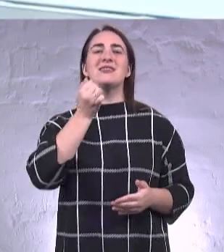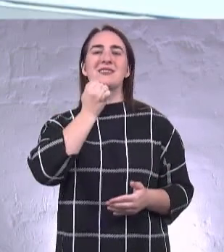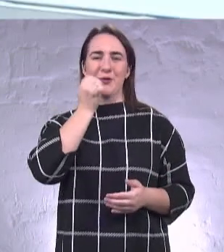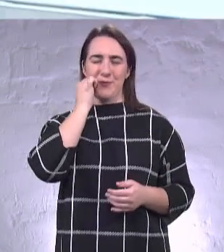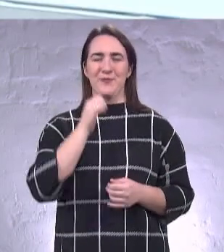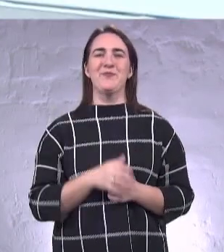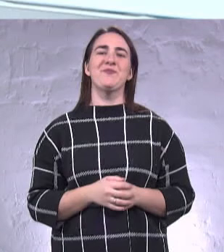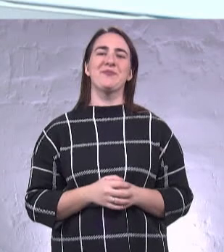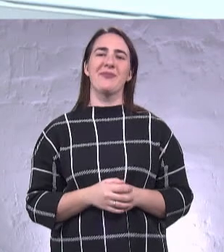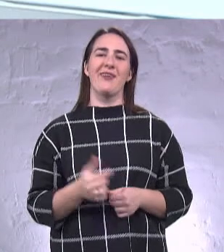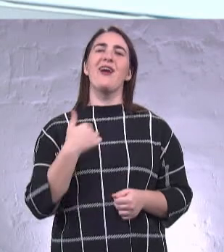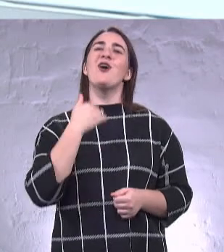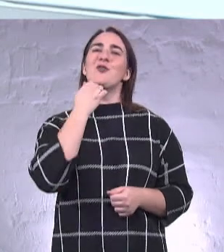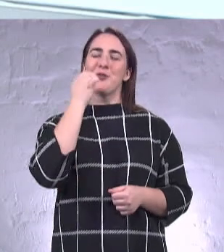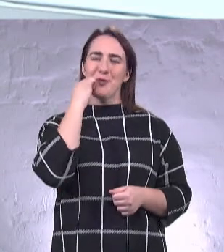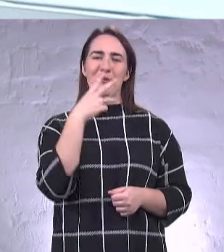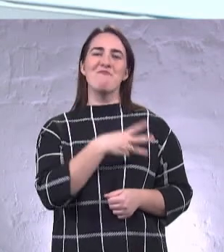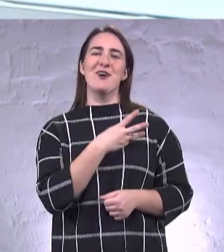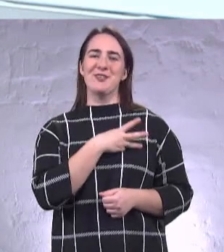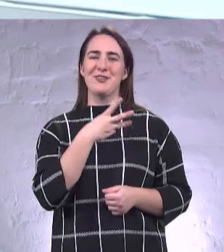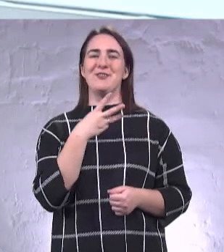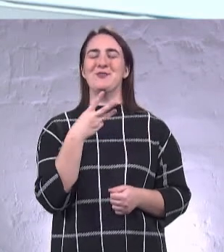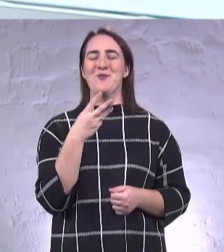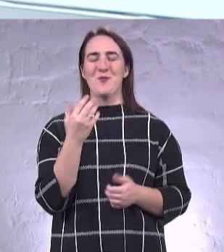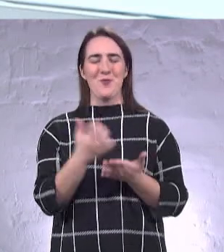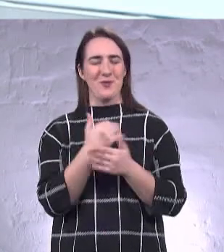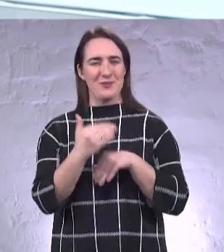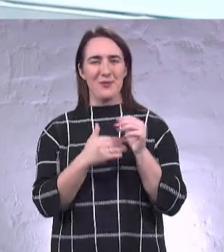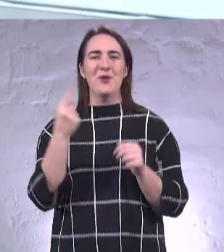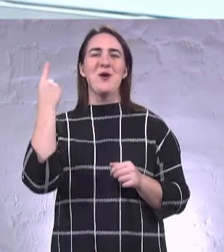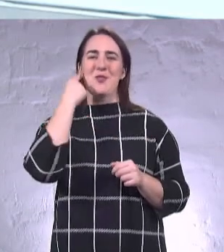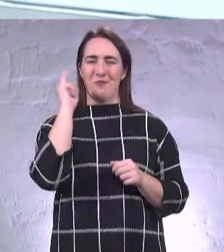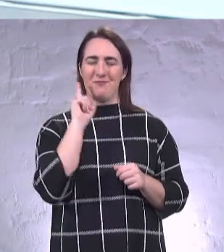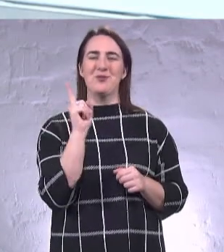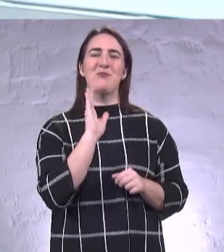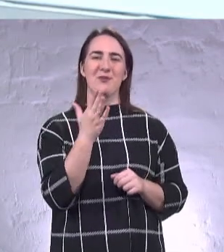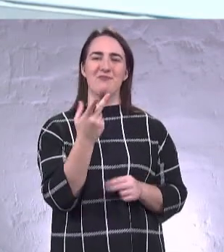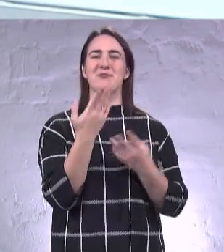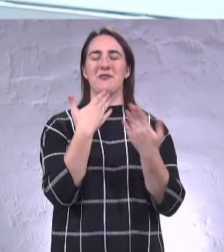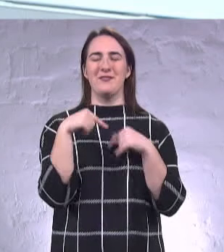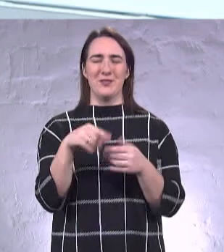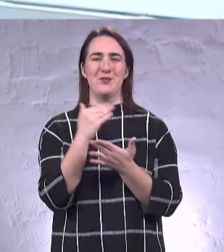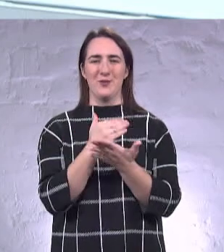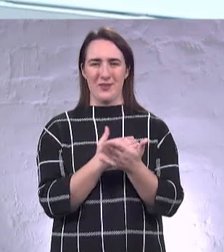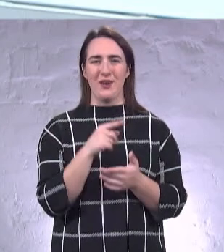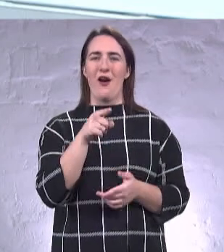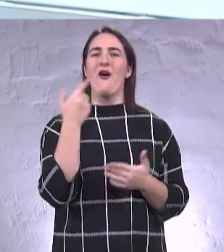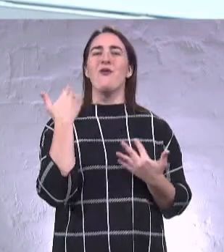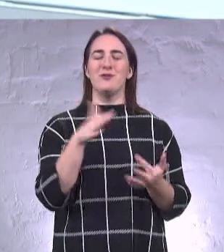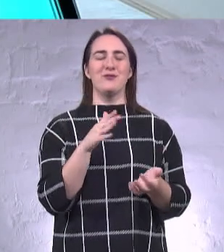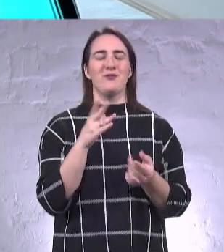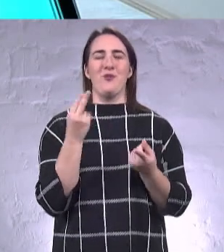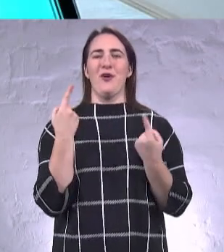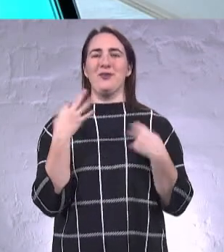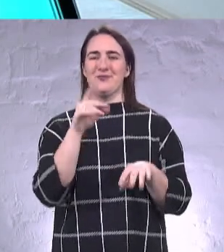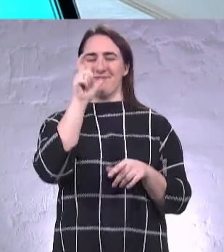Я вам дуже дякую. Бажаю вам свого боку успіху. Думаю, що ми будемо спілкуватися в цій студії і вже будете в іншому ранзі. Я вам